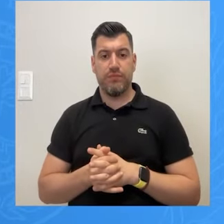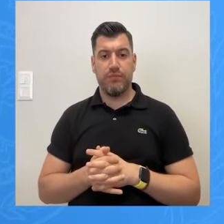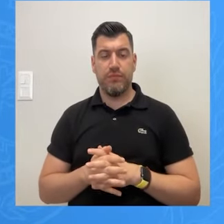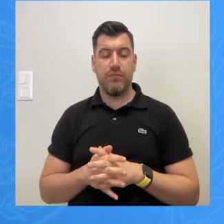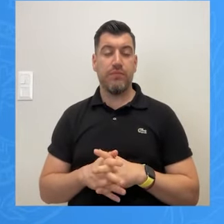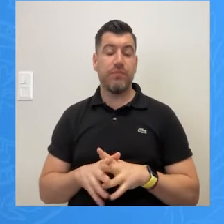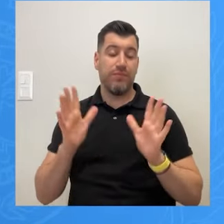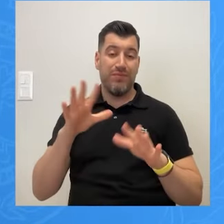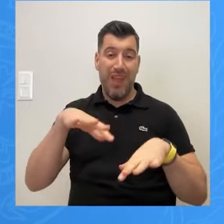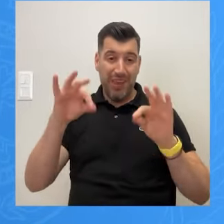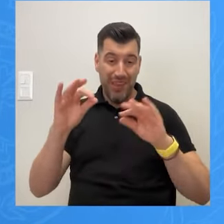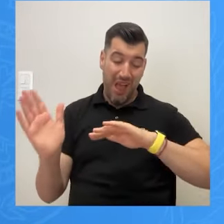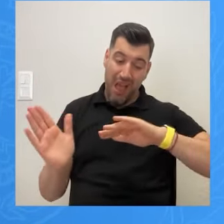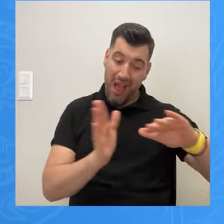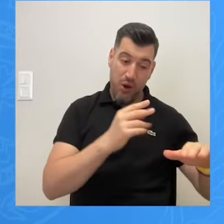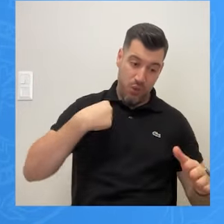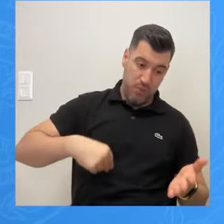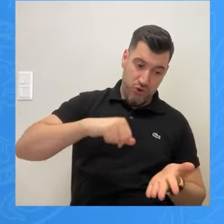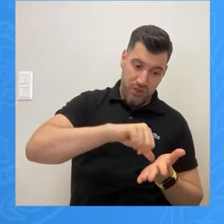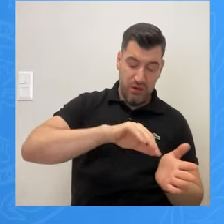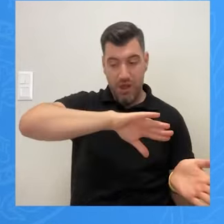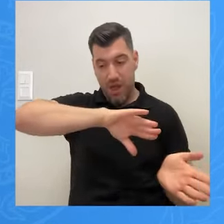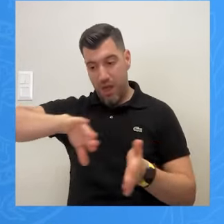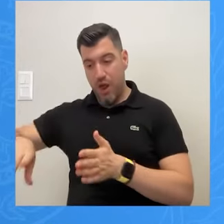Αθήνας και άλλο πράγμα είναι ένα νομοσχέδιο που φέρνει η κυβερνήση.